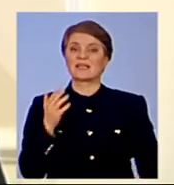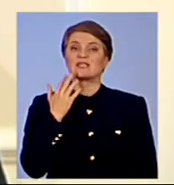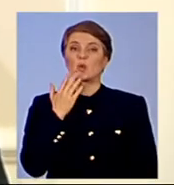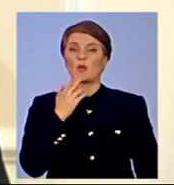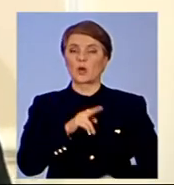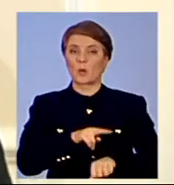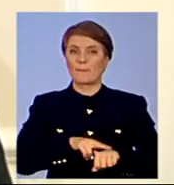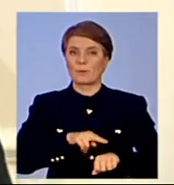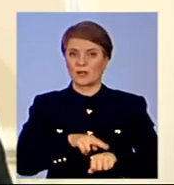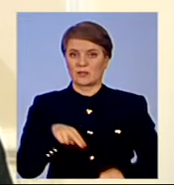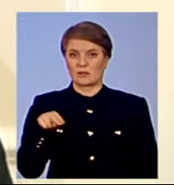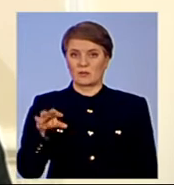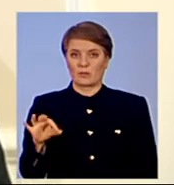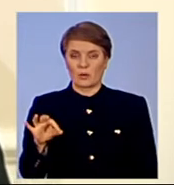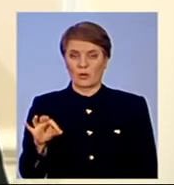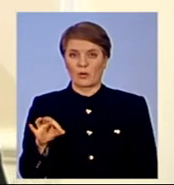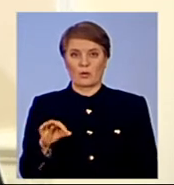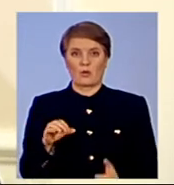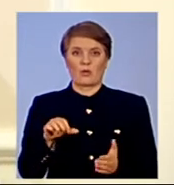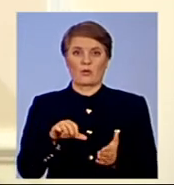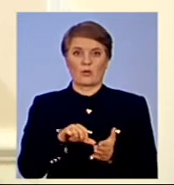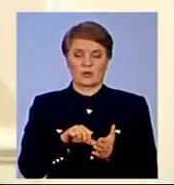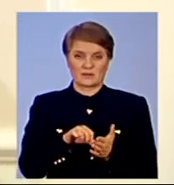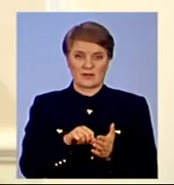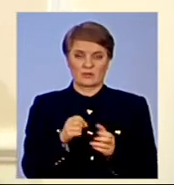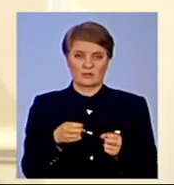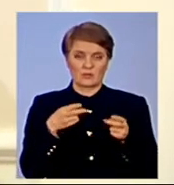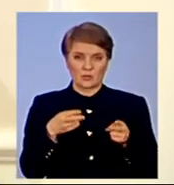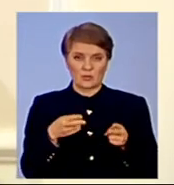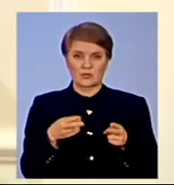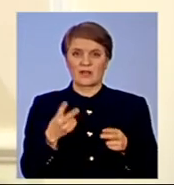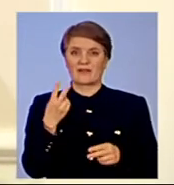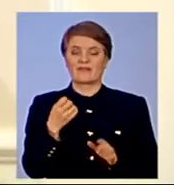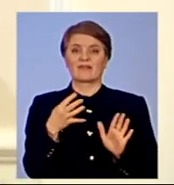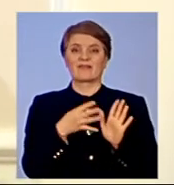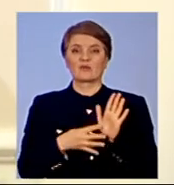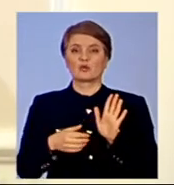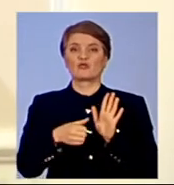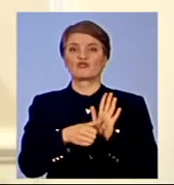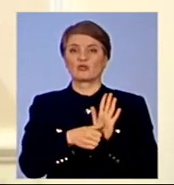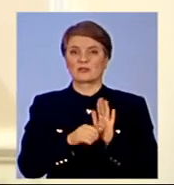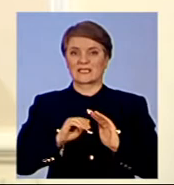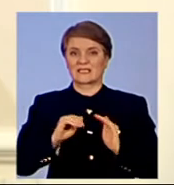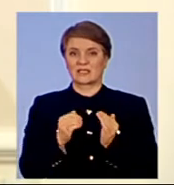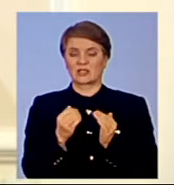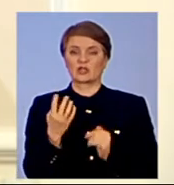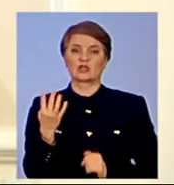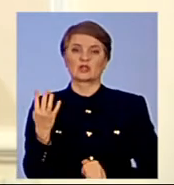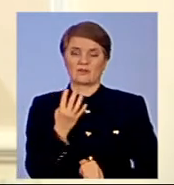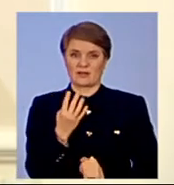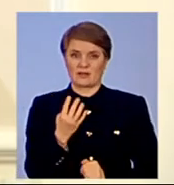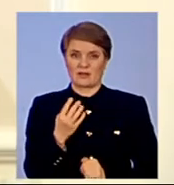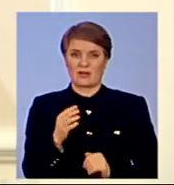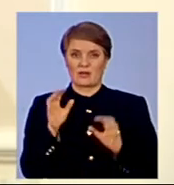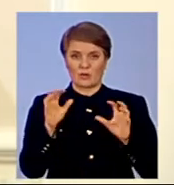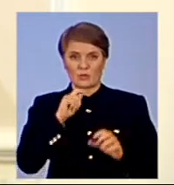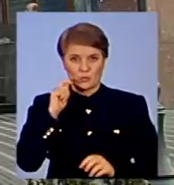як мені доповіли, по ознакам складу злочину передбачено 296 частиною 4 Кримінального кодексу України,